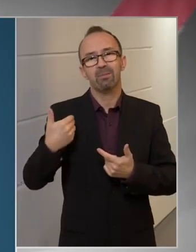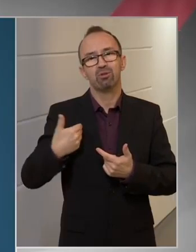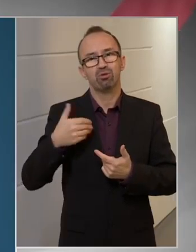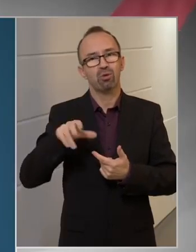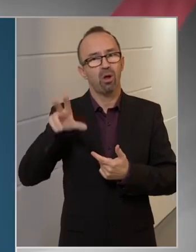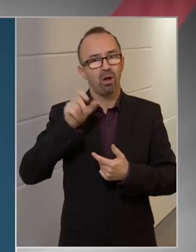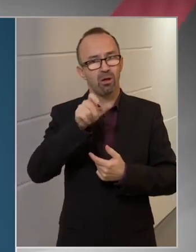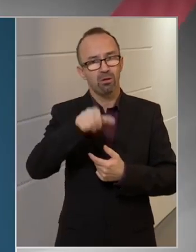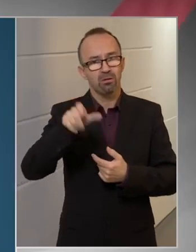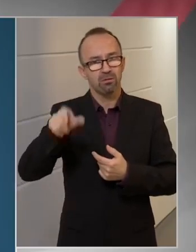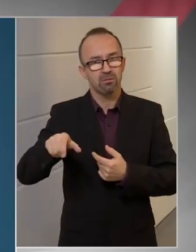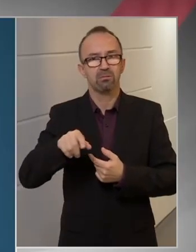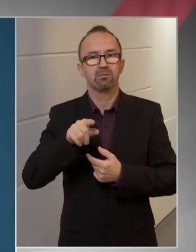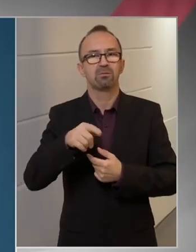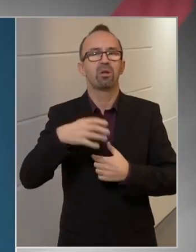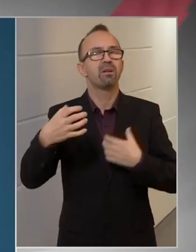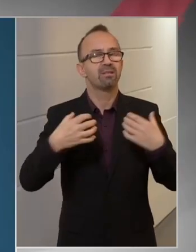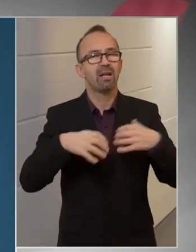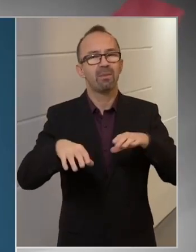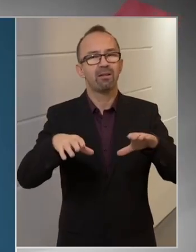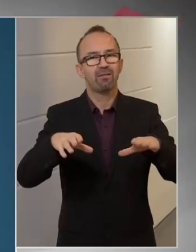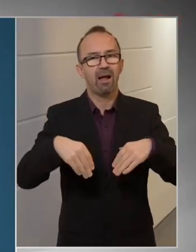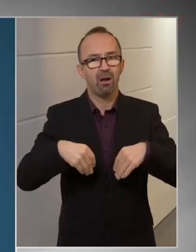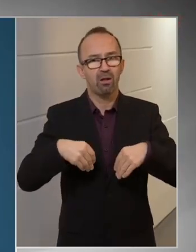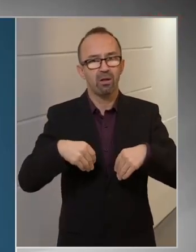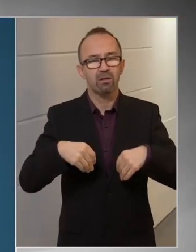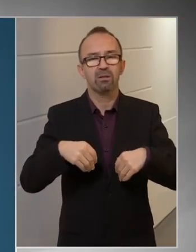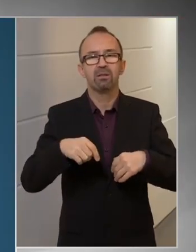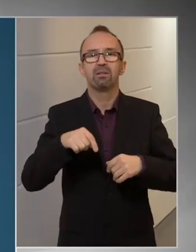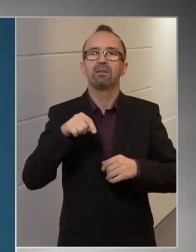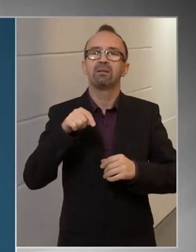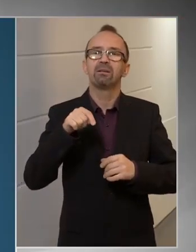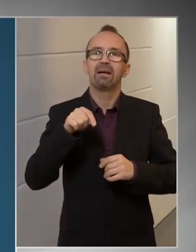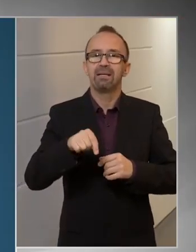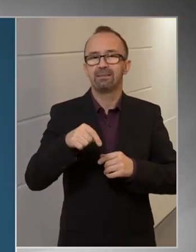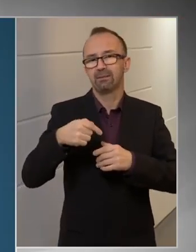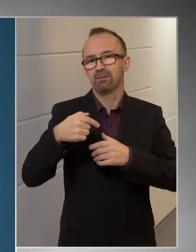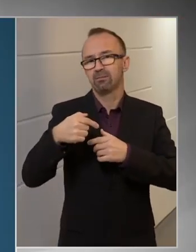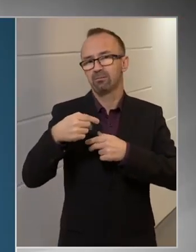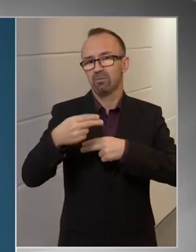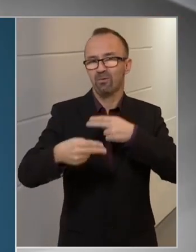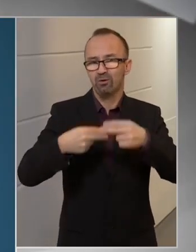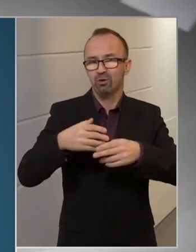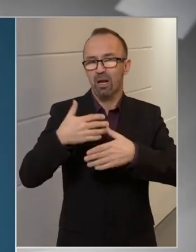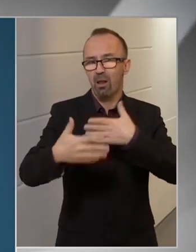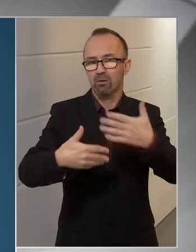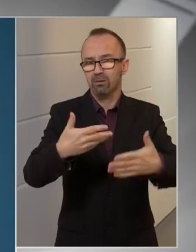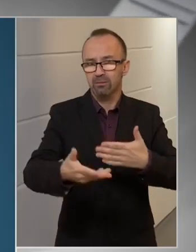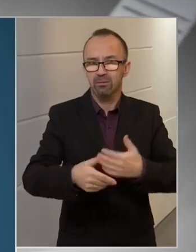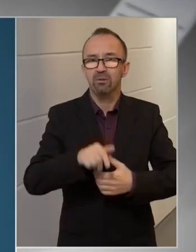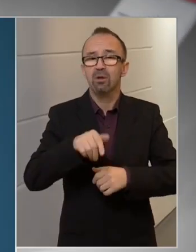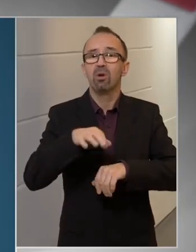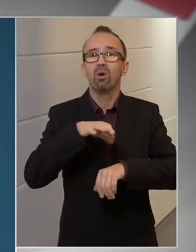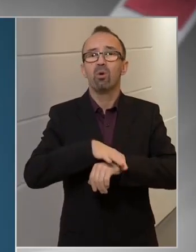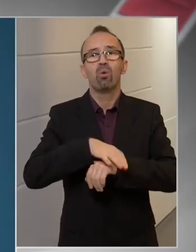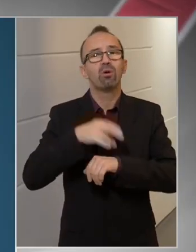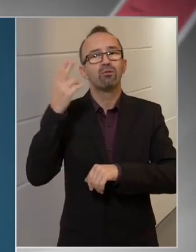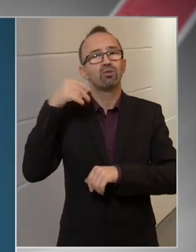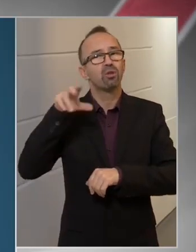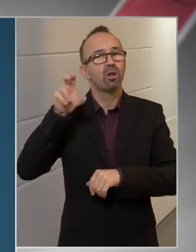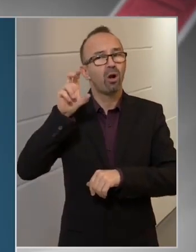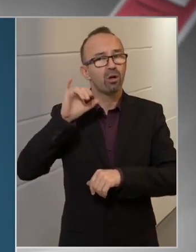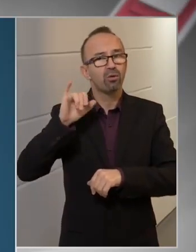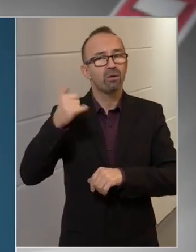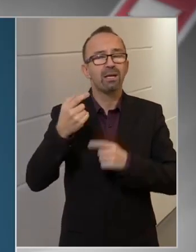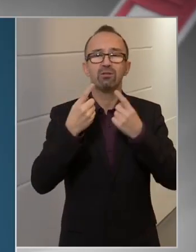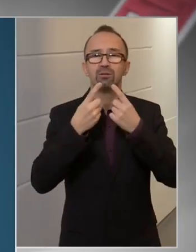jelentős szerepet vállalnak ezeknek a lebonyolításában. Ők orvostanhallgatók,